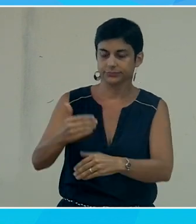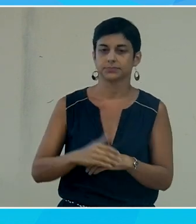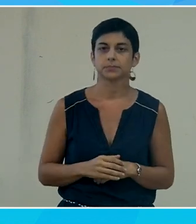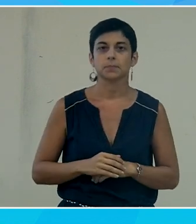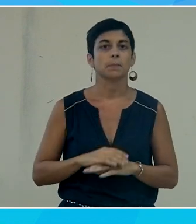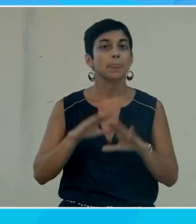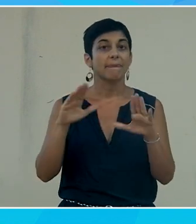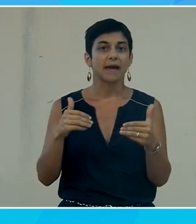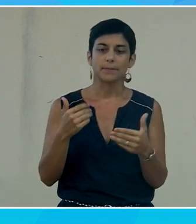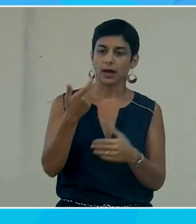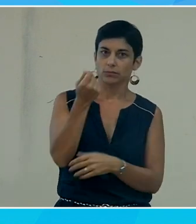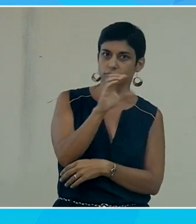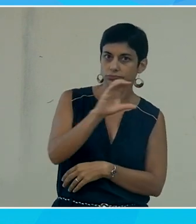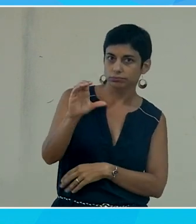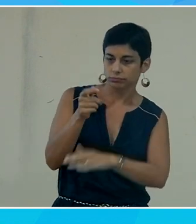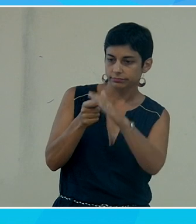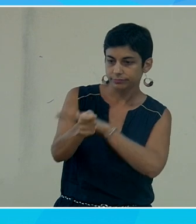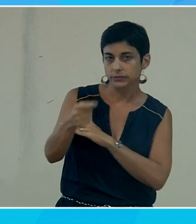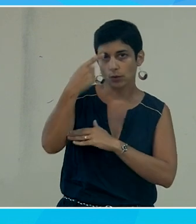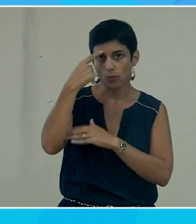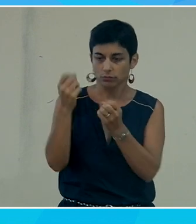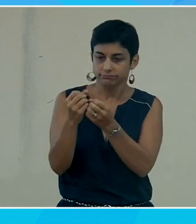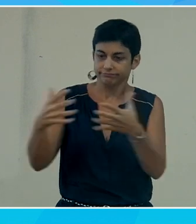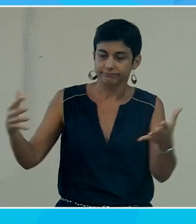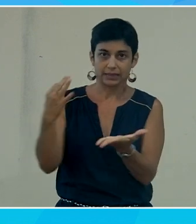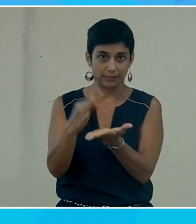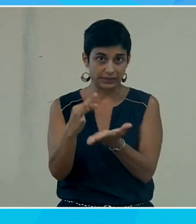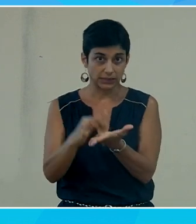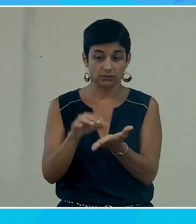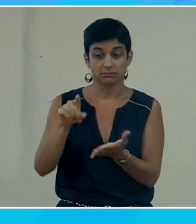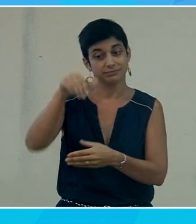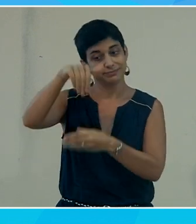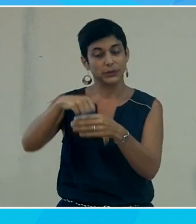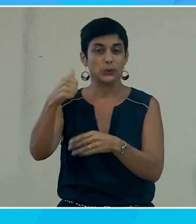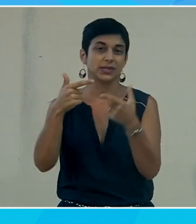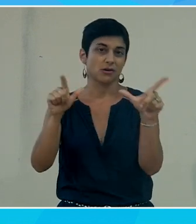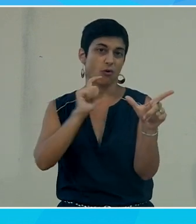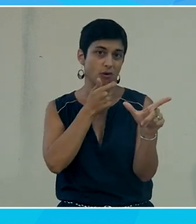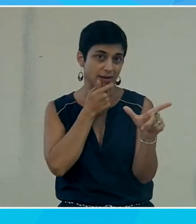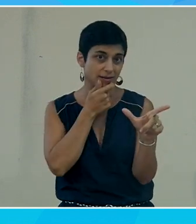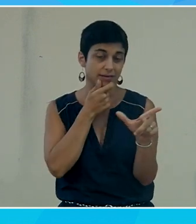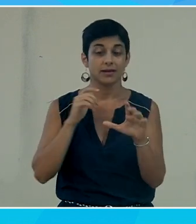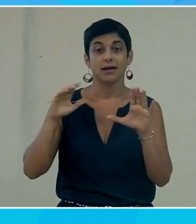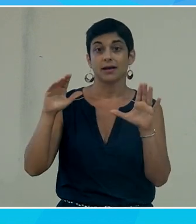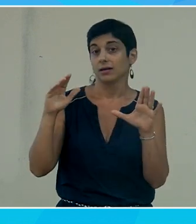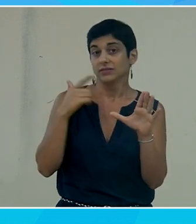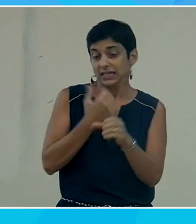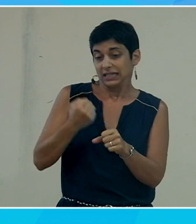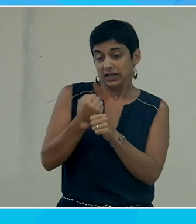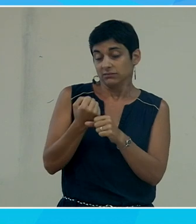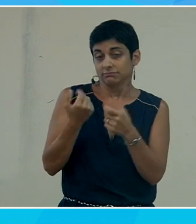donné de quoi investir et travailler sur cette application qui d'ailleurs ne fonctionnait qu'en anglais et donc il a développé cette application en anglais